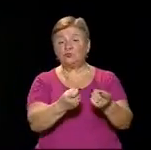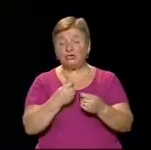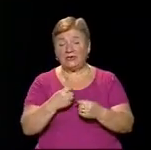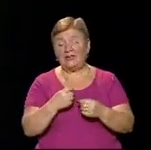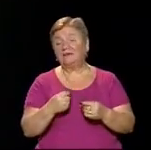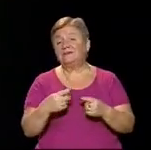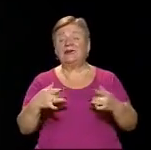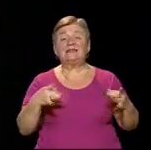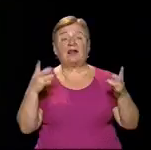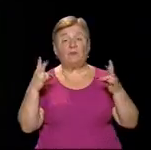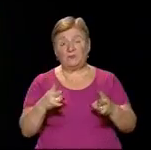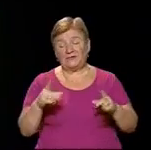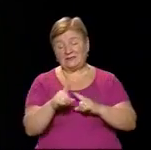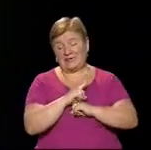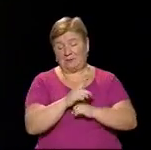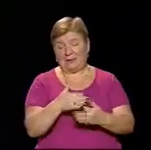загиблих немає